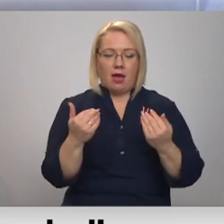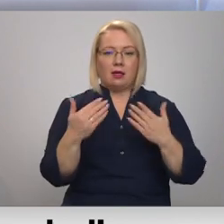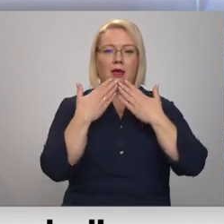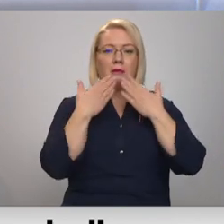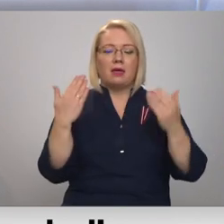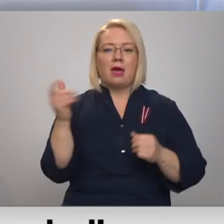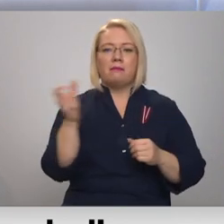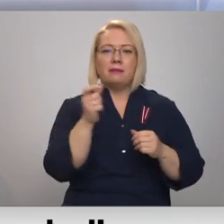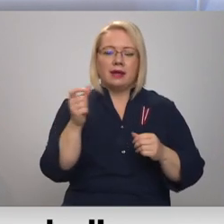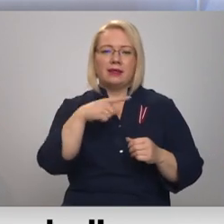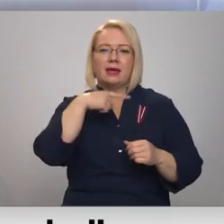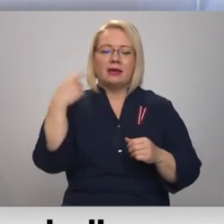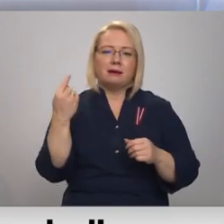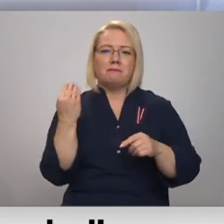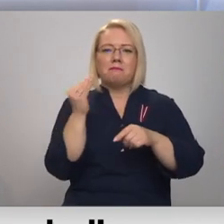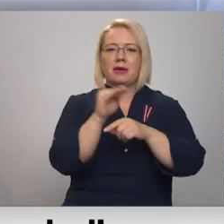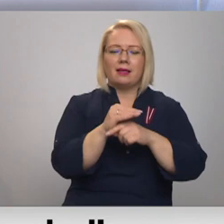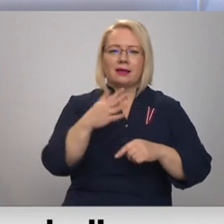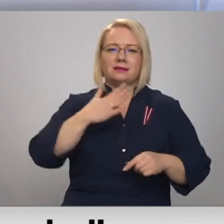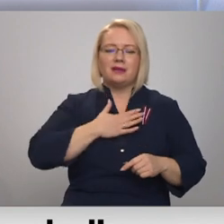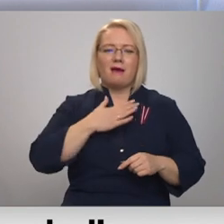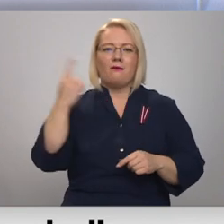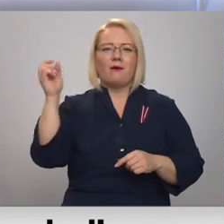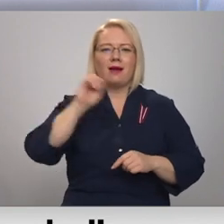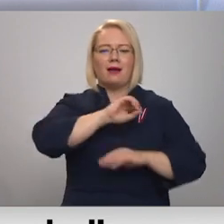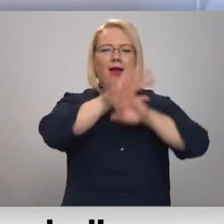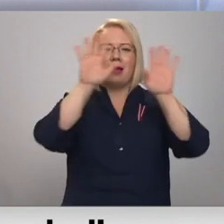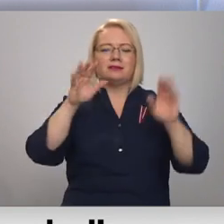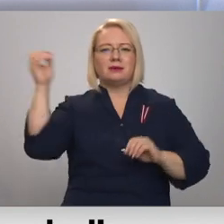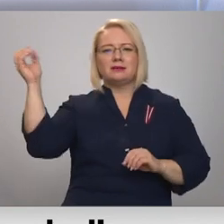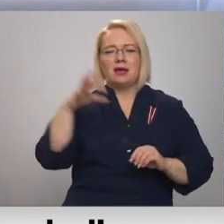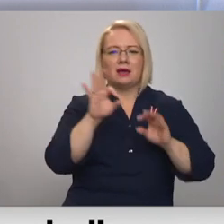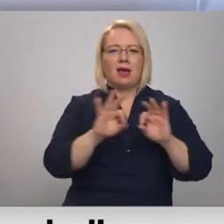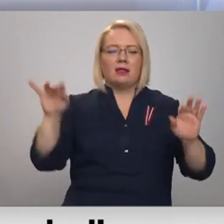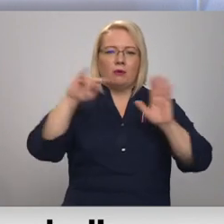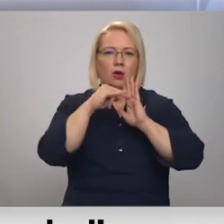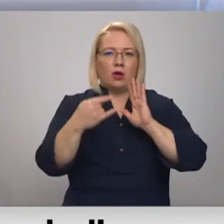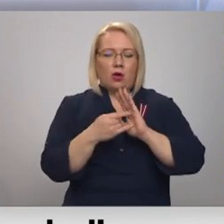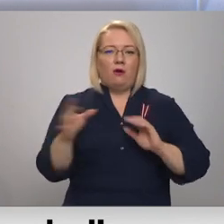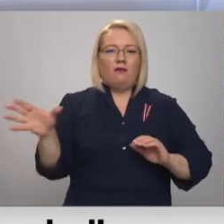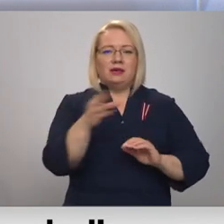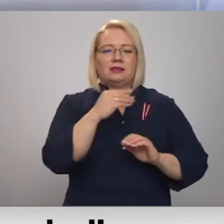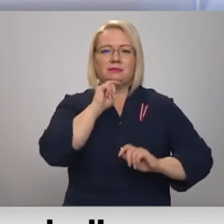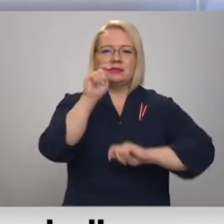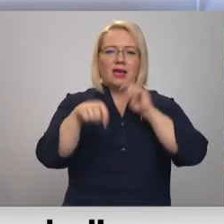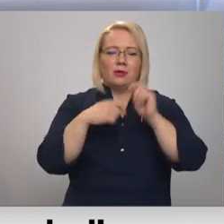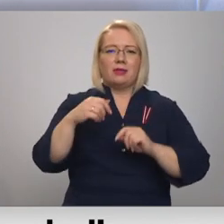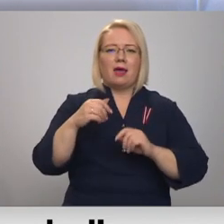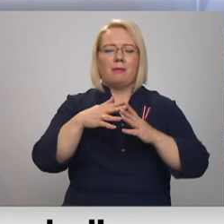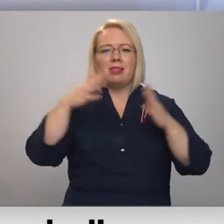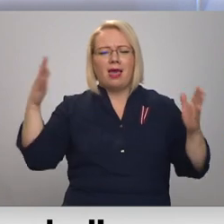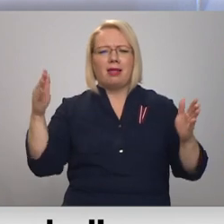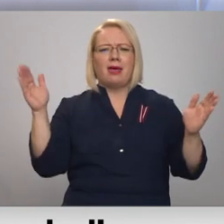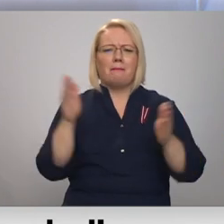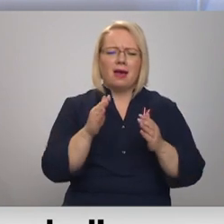brīdī vēl pielikt savu gaismu stariņu šim skaistajam projektam. Visiem lieliem un maziem ziedotājiem liels,